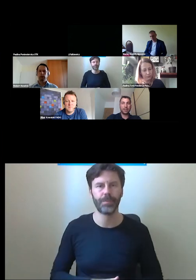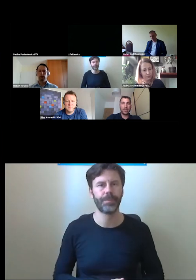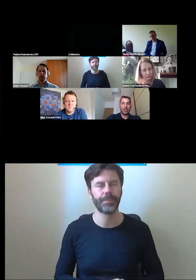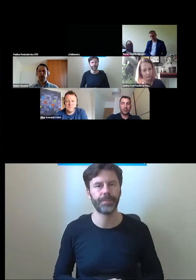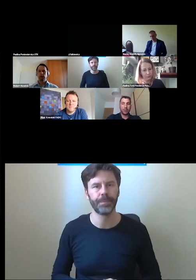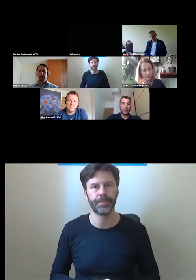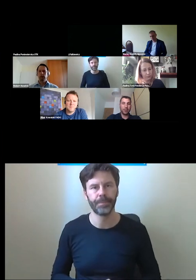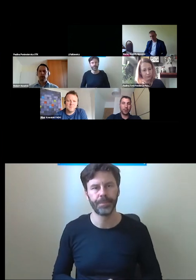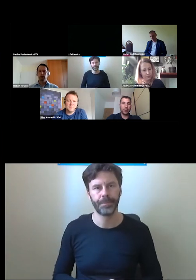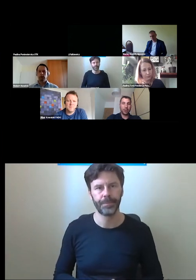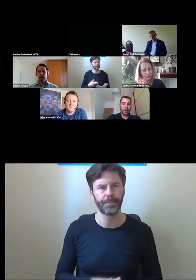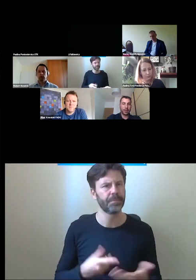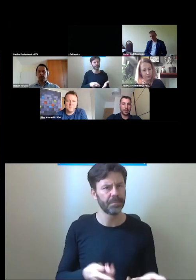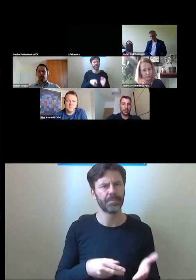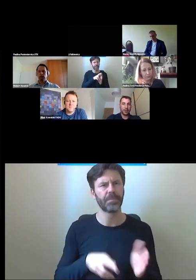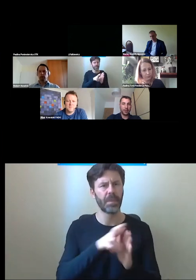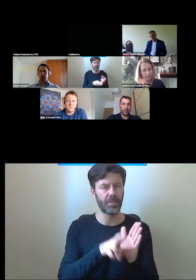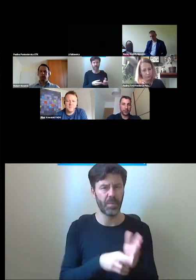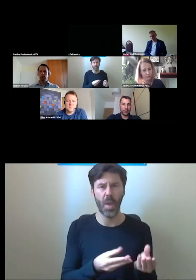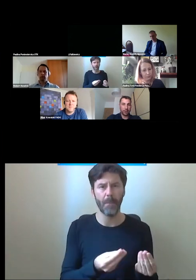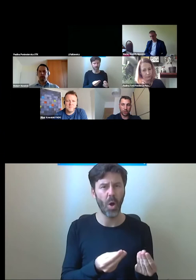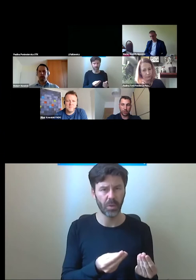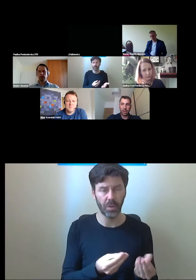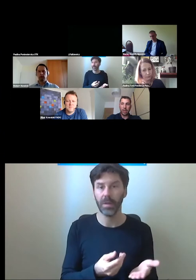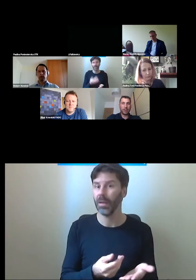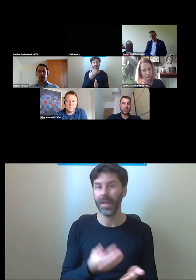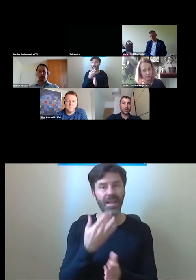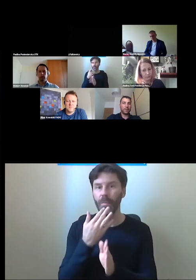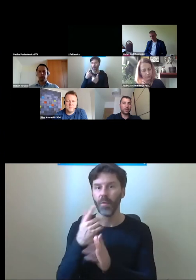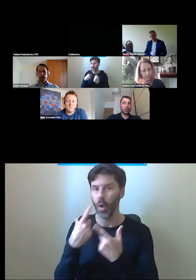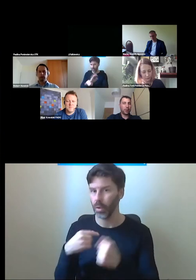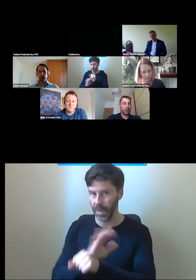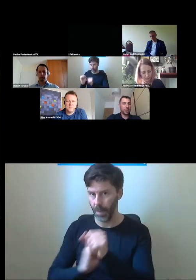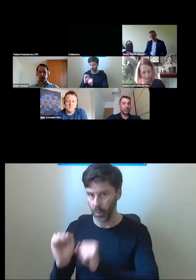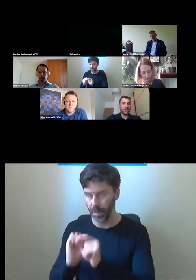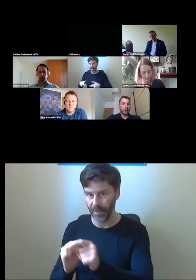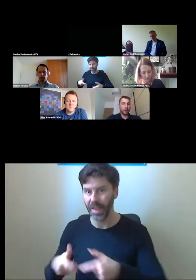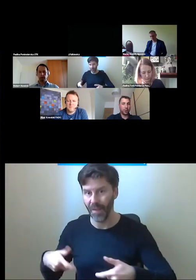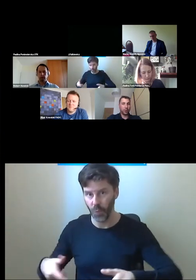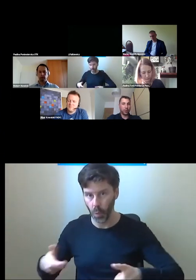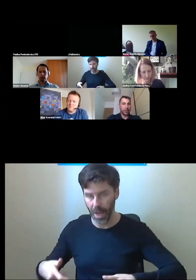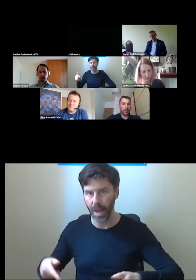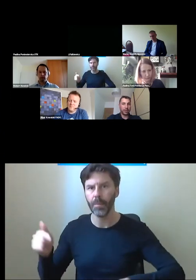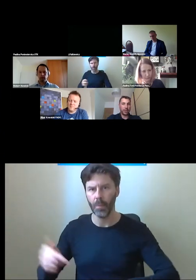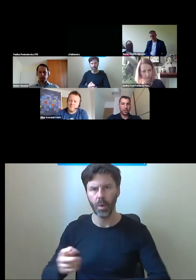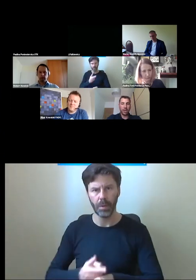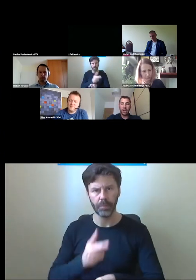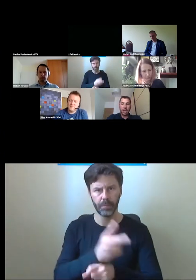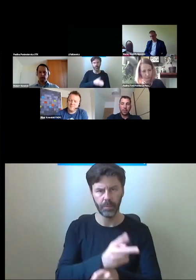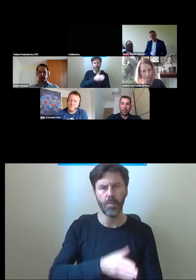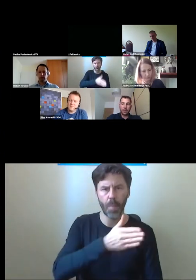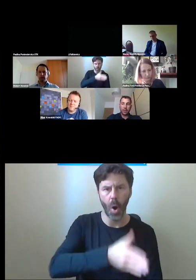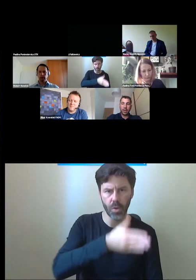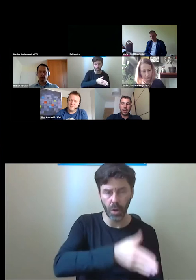po co te rozwiązania są. My nie mówimy o osobach z niepełnosprawnością, o tym, aby osoba na wózku mogła dostać się do pociągu, jeśli taki przyjedzie.